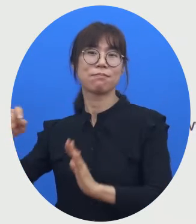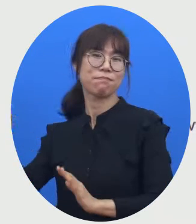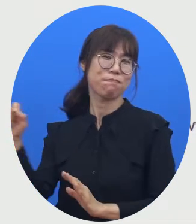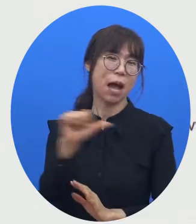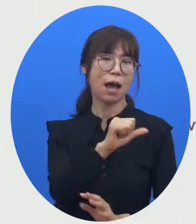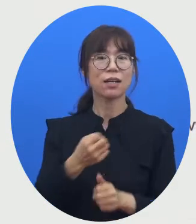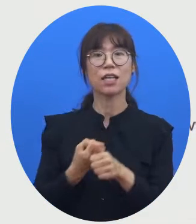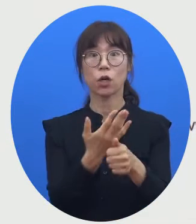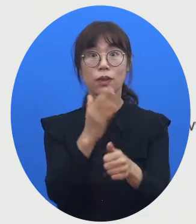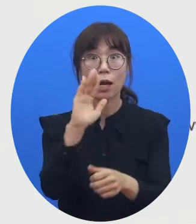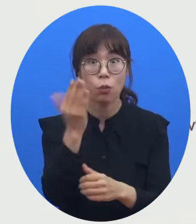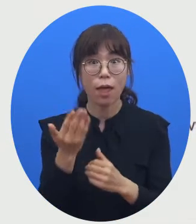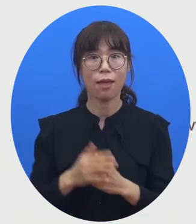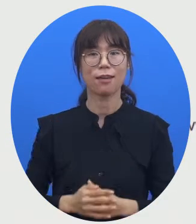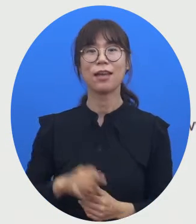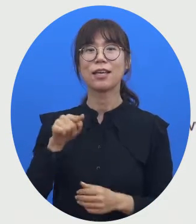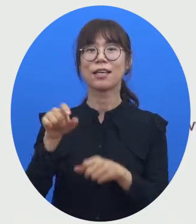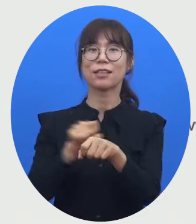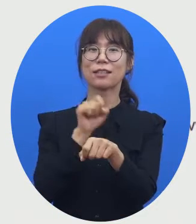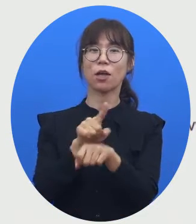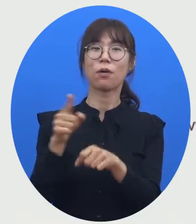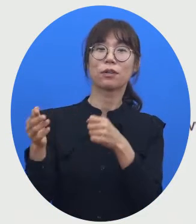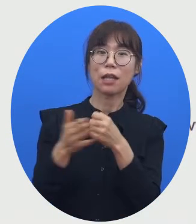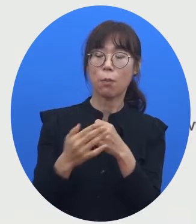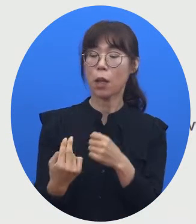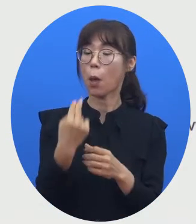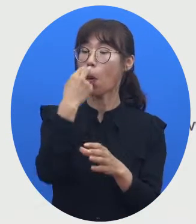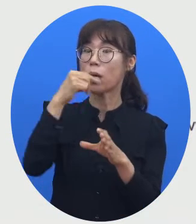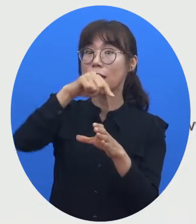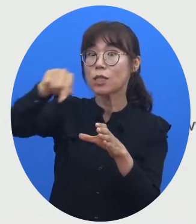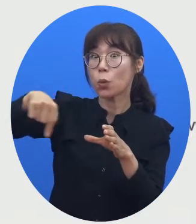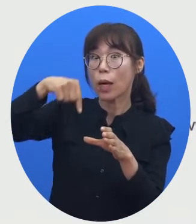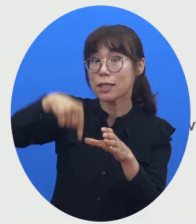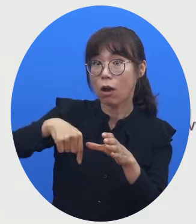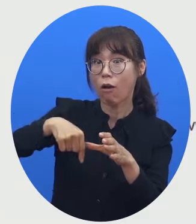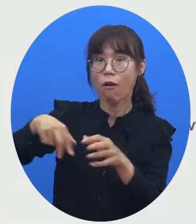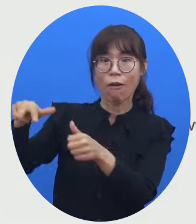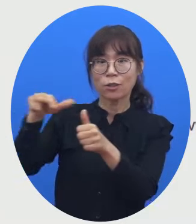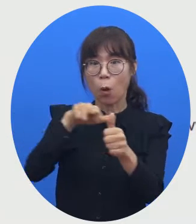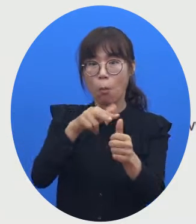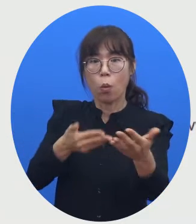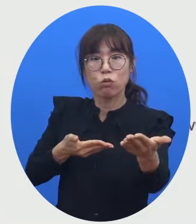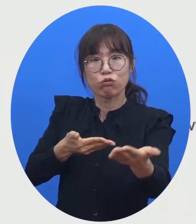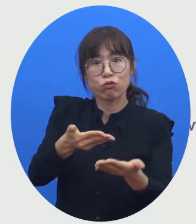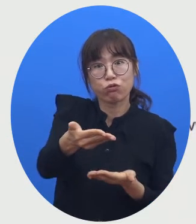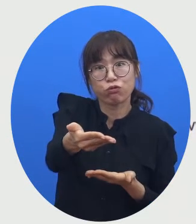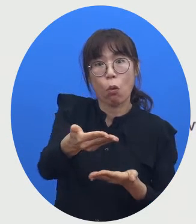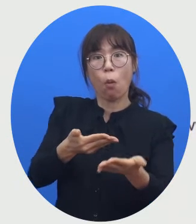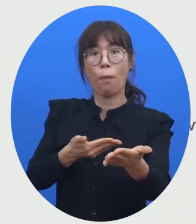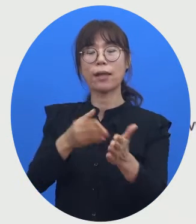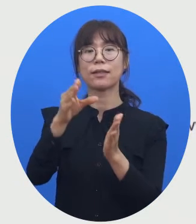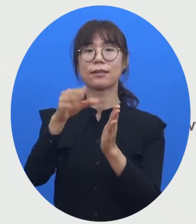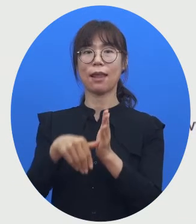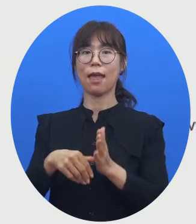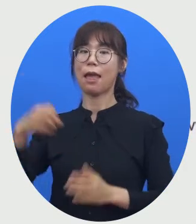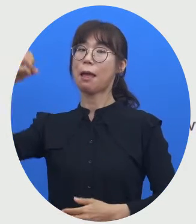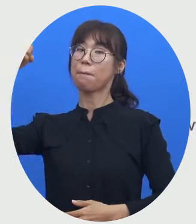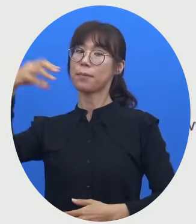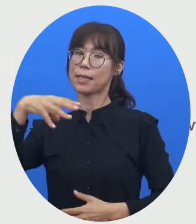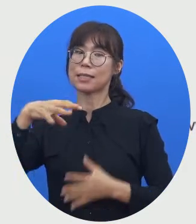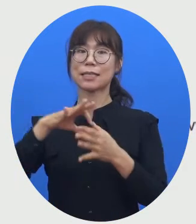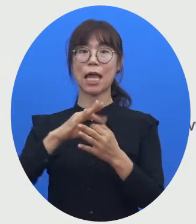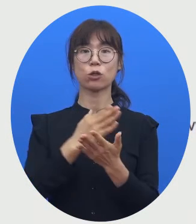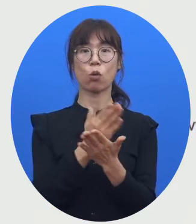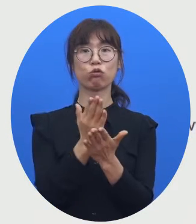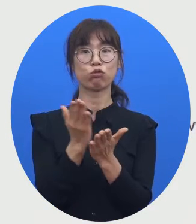특성 때문에 우리가 공기중을 통해서 정보를 주고받을 때 빛의 일종인